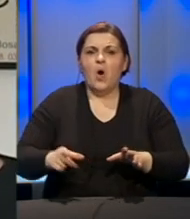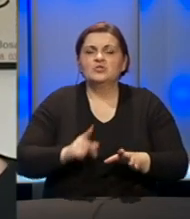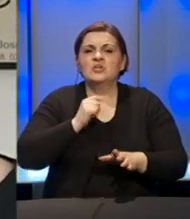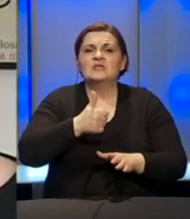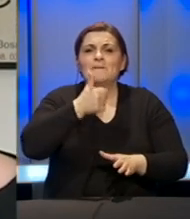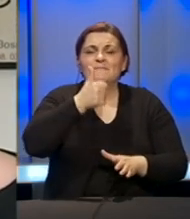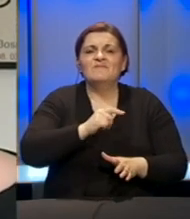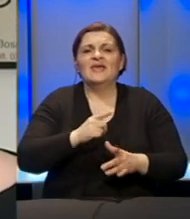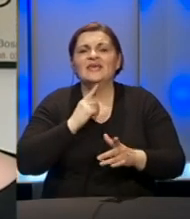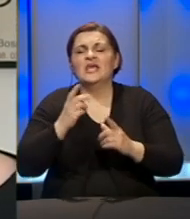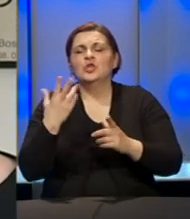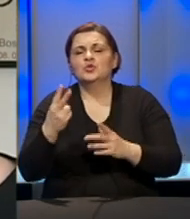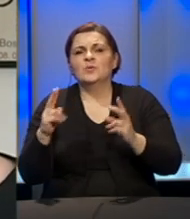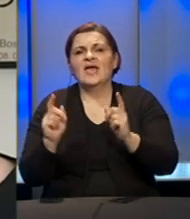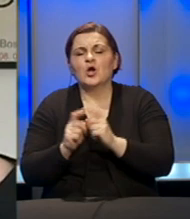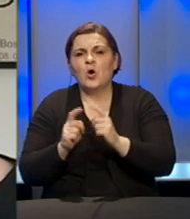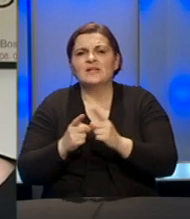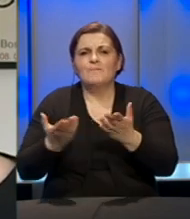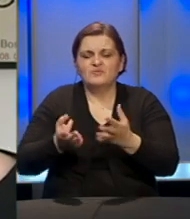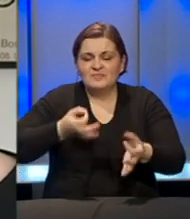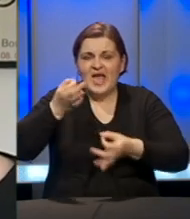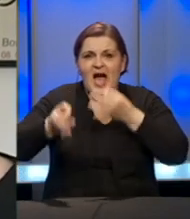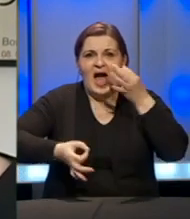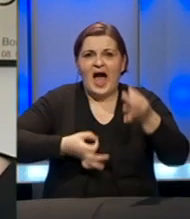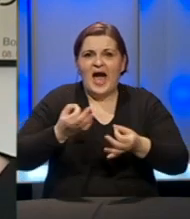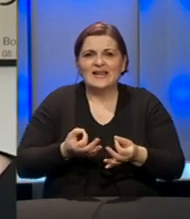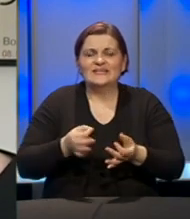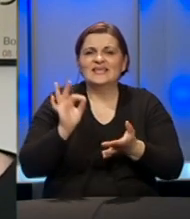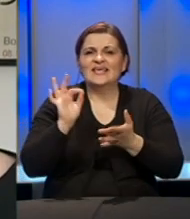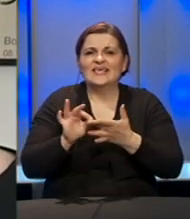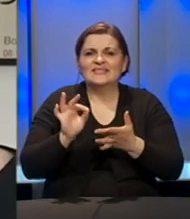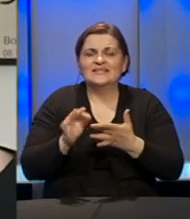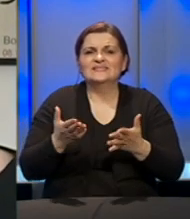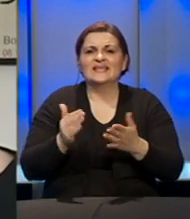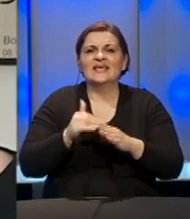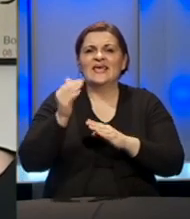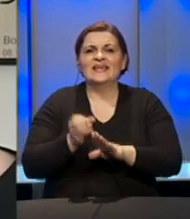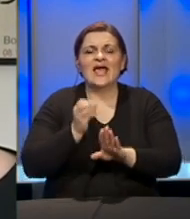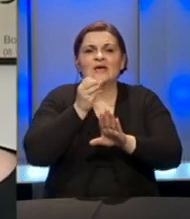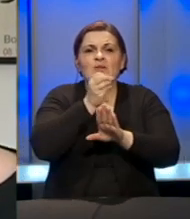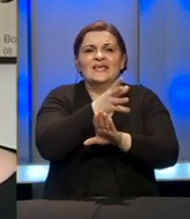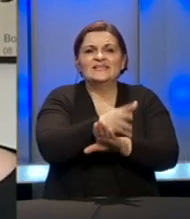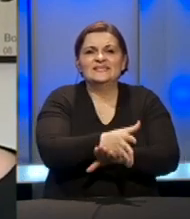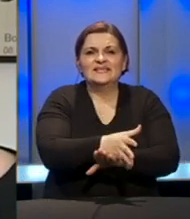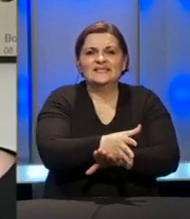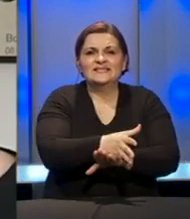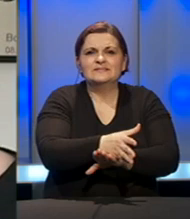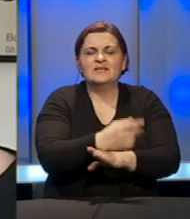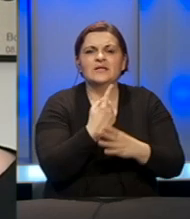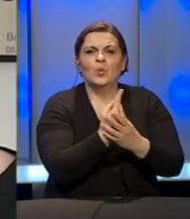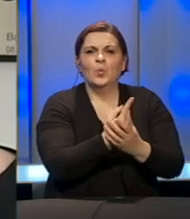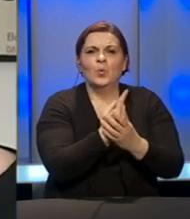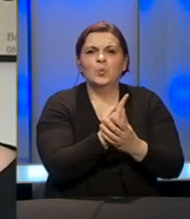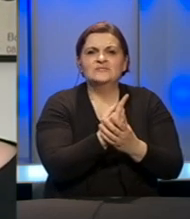prve i druge kontakte, koji će dalje biti epidemiološki analizirani, po potrebi testirani i nakon toga smješteni na hospitalizaciju